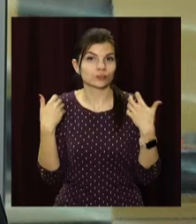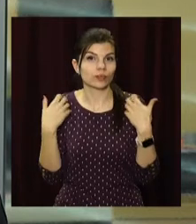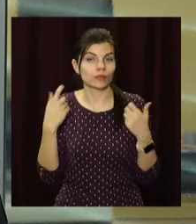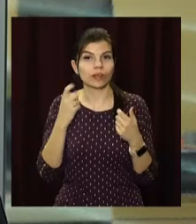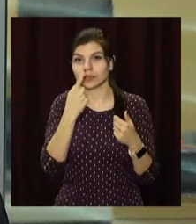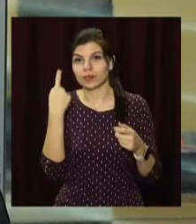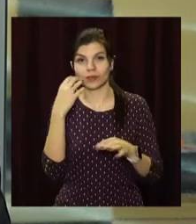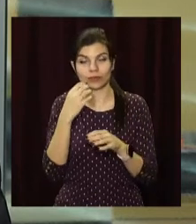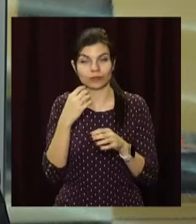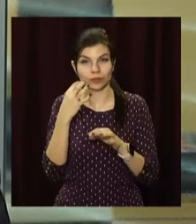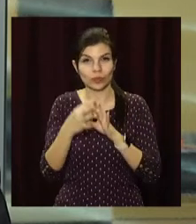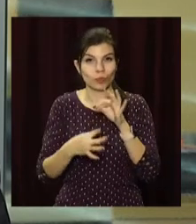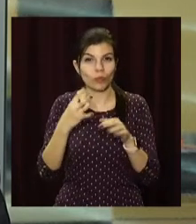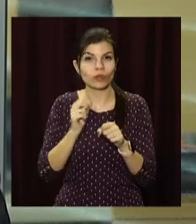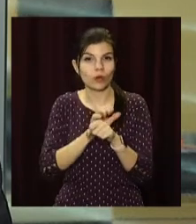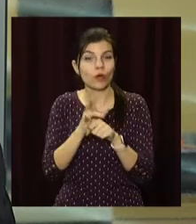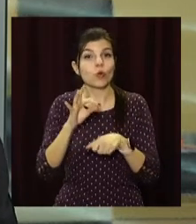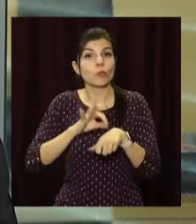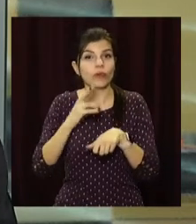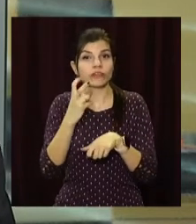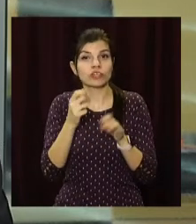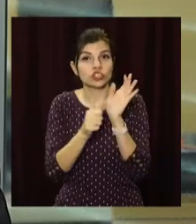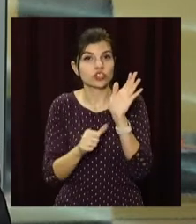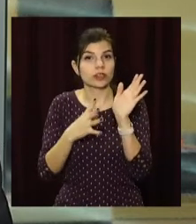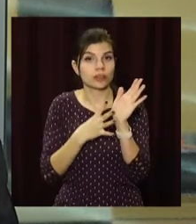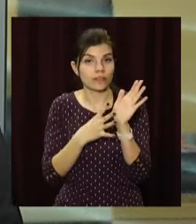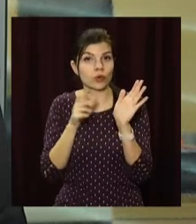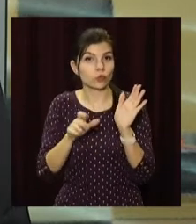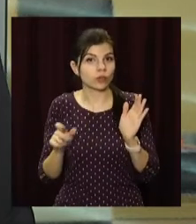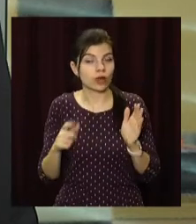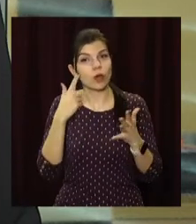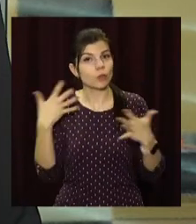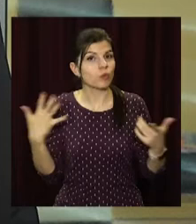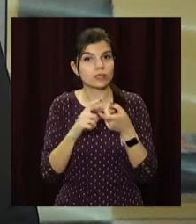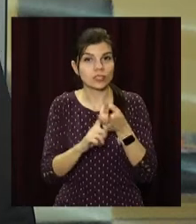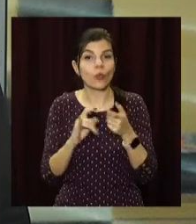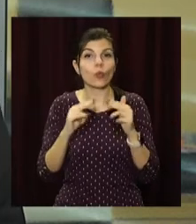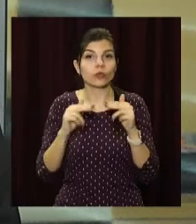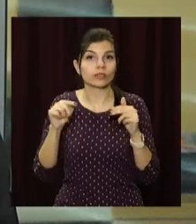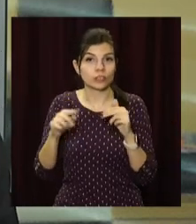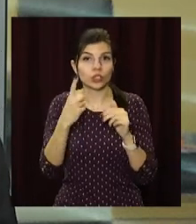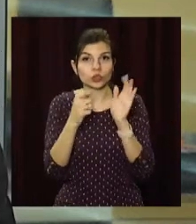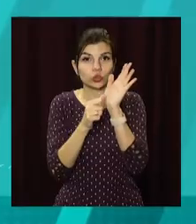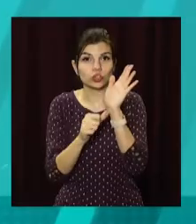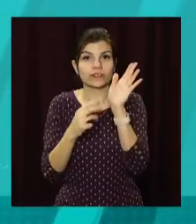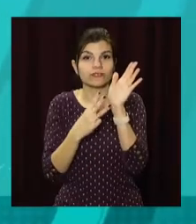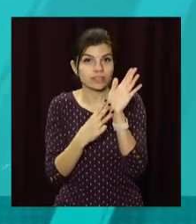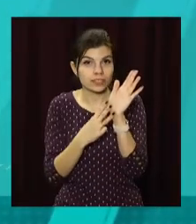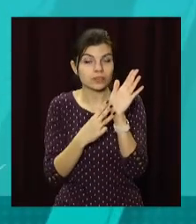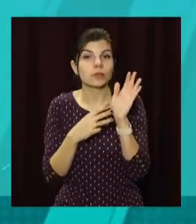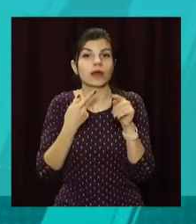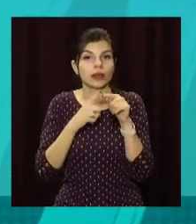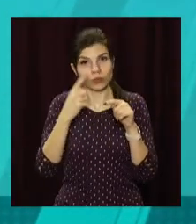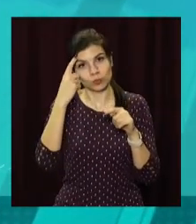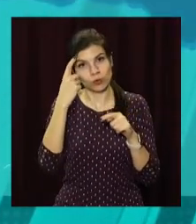останню добу, натомість захворіли 269 людей, найбільше заражених у Дніпрі – 168. Про це